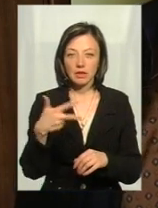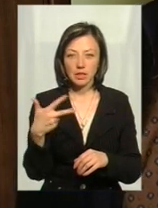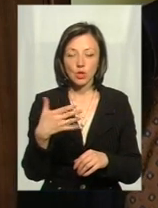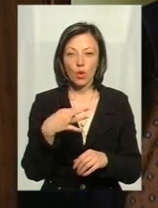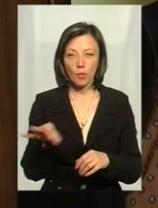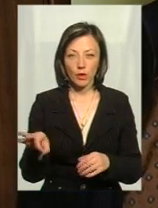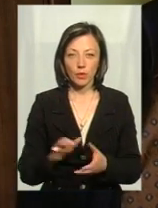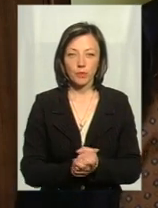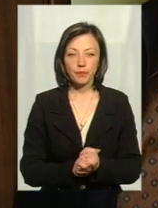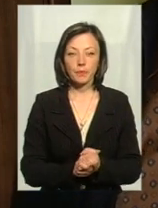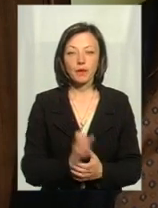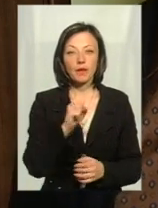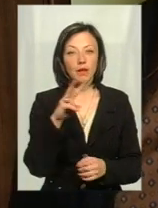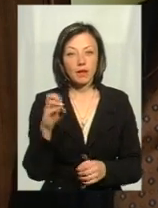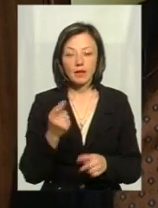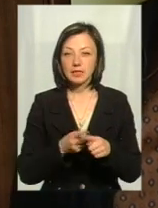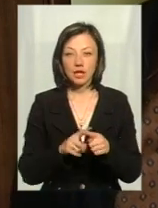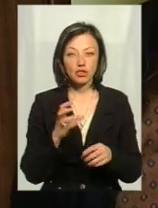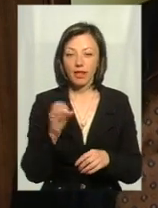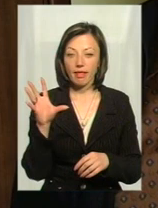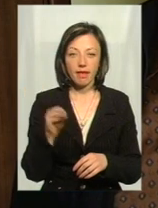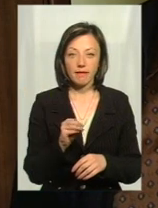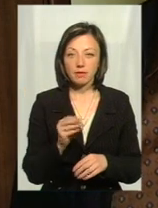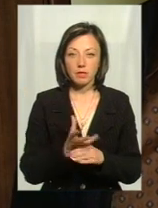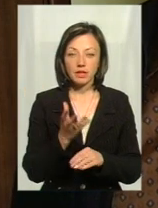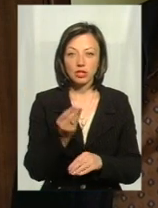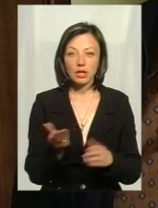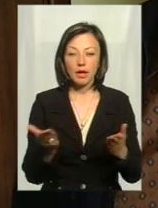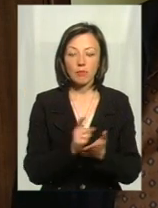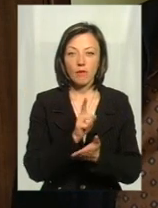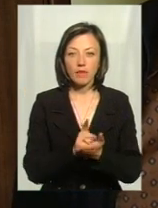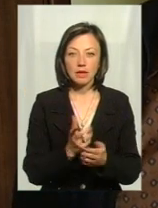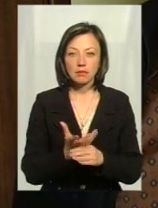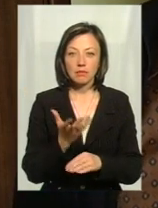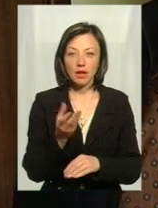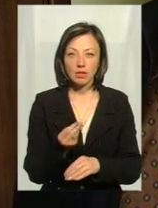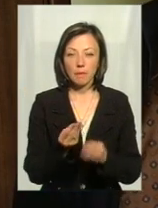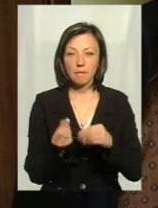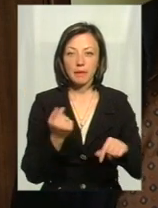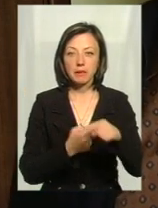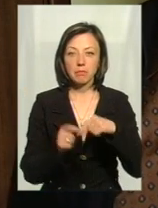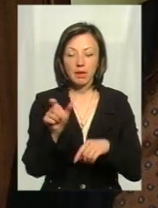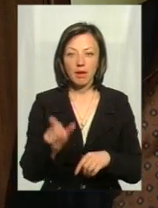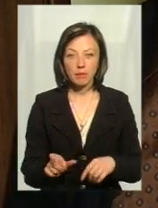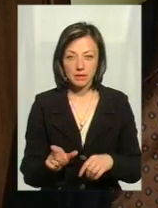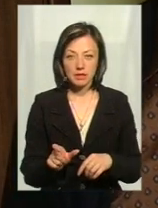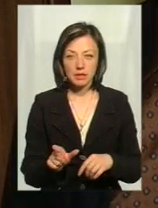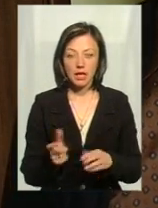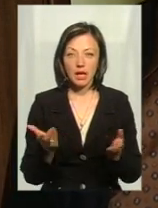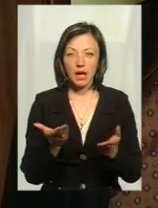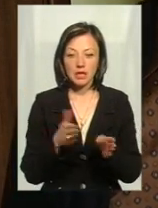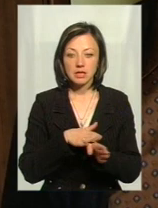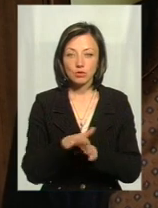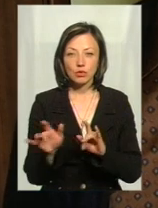копійок. Однак, це ще не все платежі, які повинен сплачувати підприємець, які